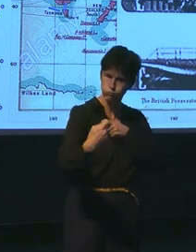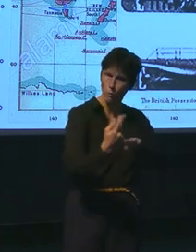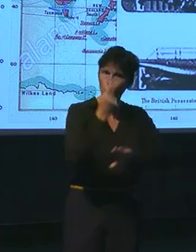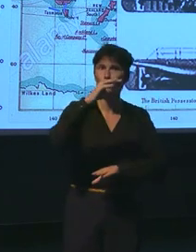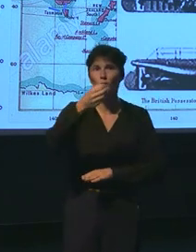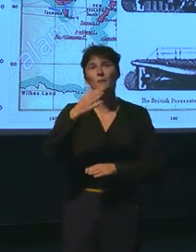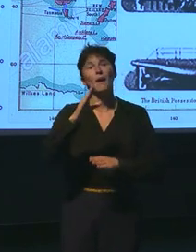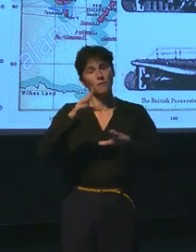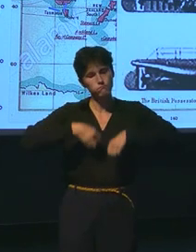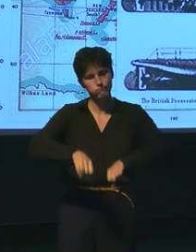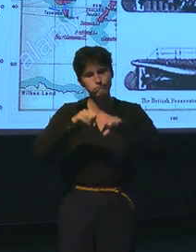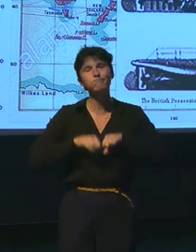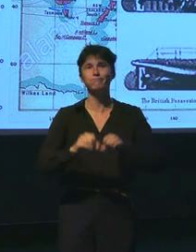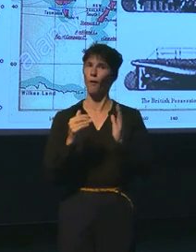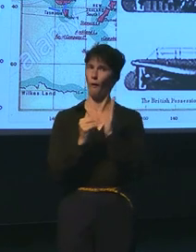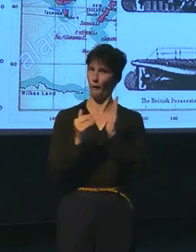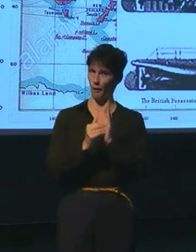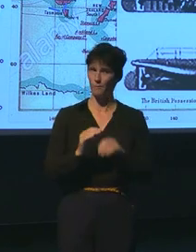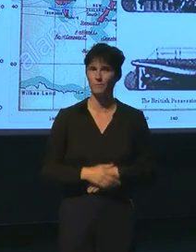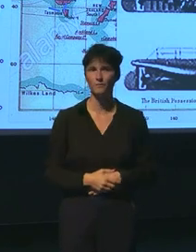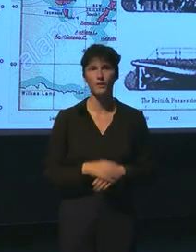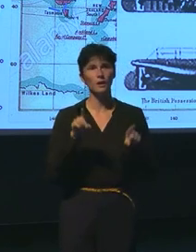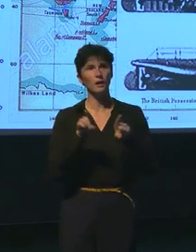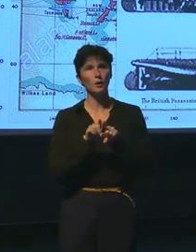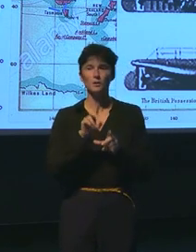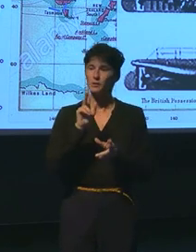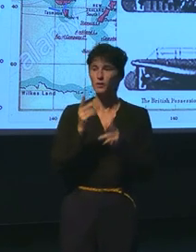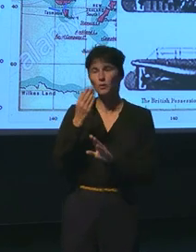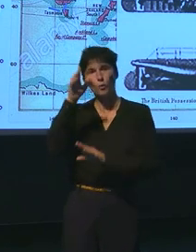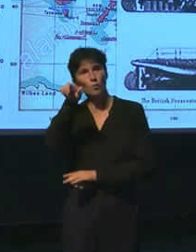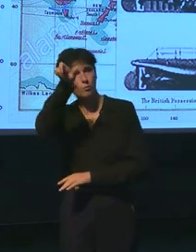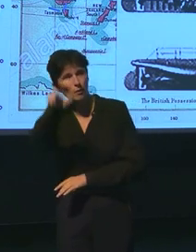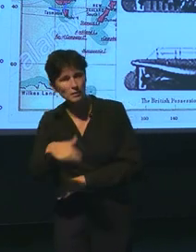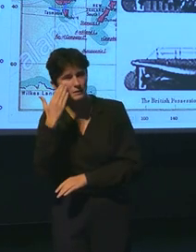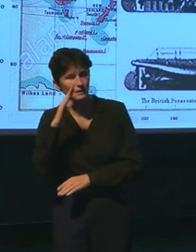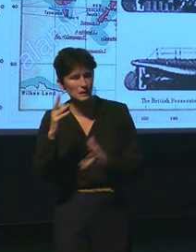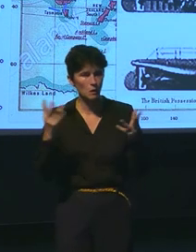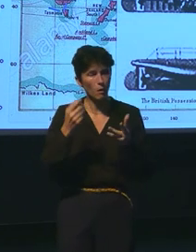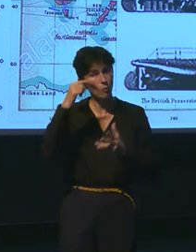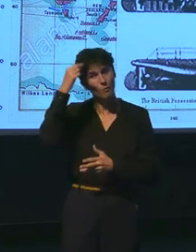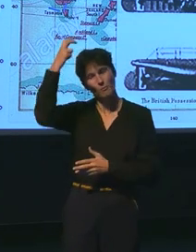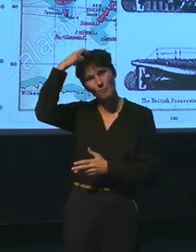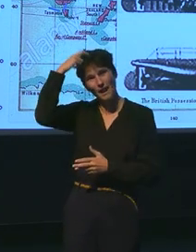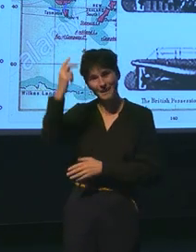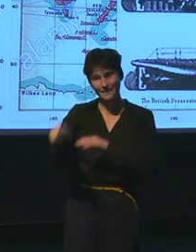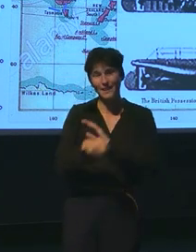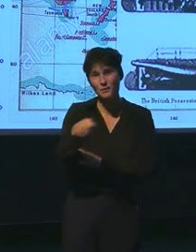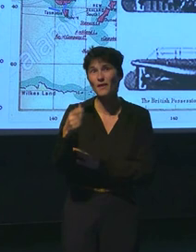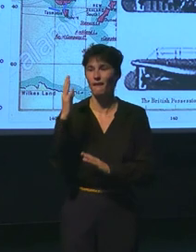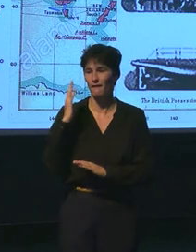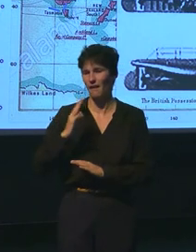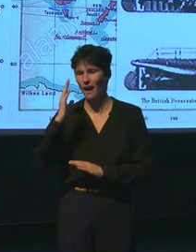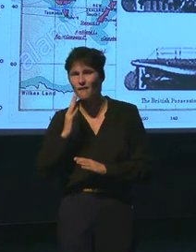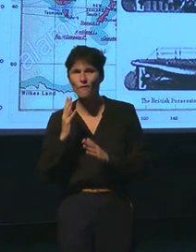courant de ce que Simeon Bourgeois et Charles Brun pour la marine nationale de l'époque avaient construit